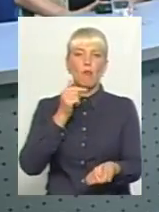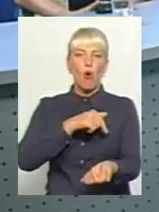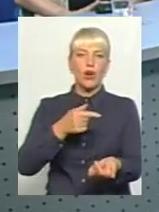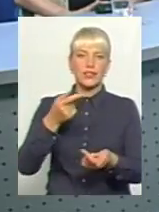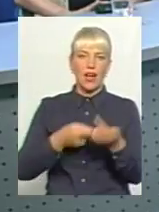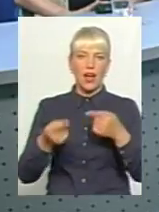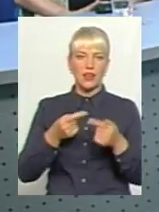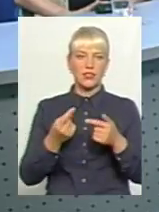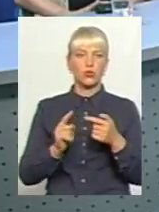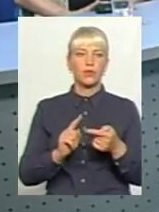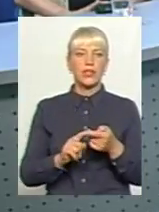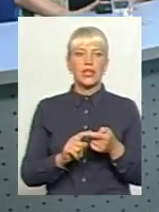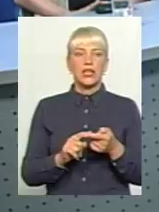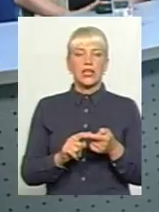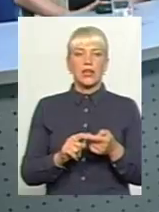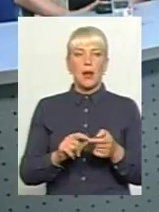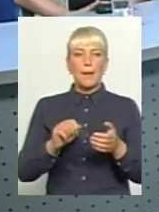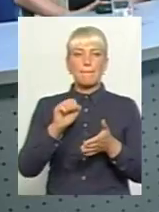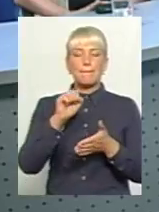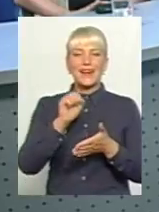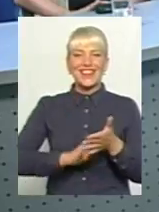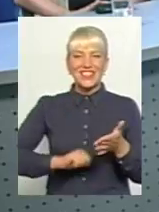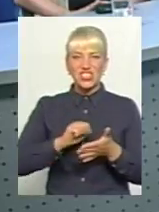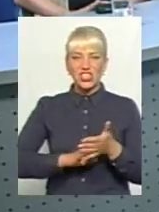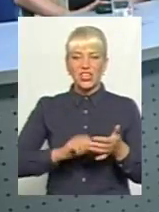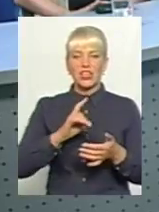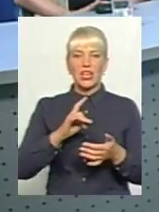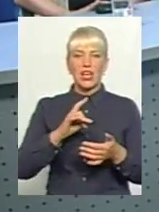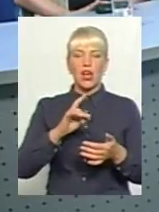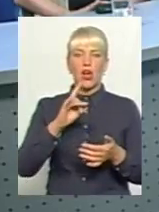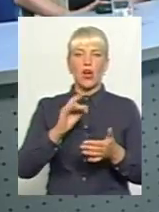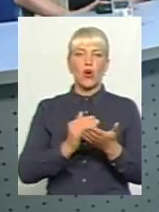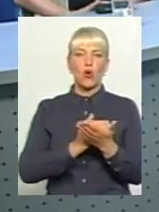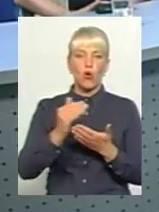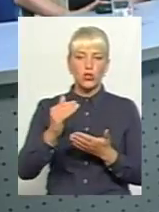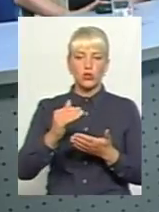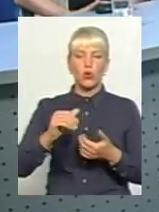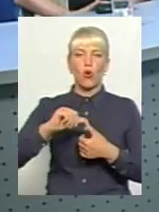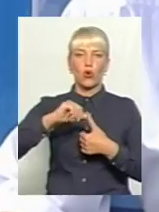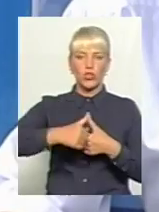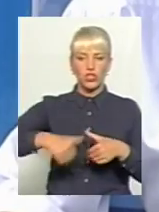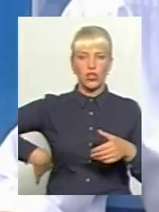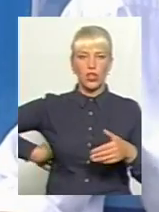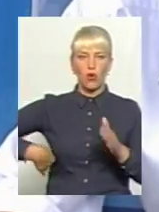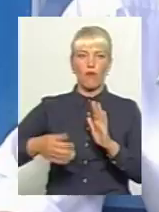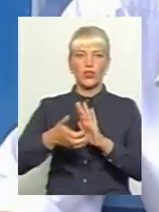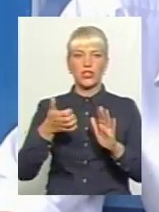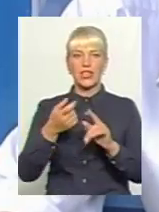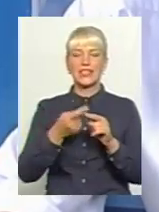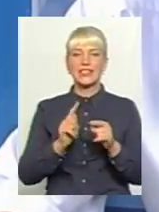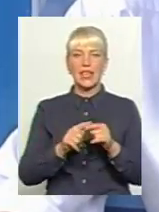все-таки, причиною росту хронічної ниркової недостатність, найперше є найбільш поширено, це